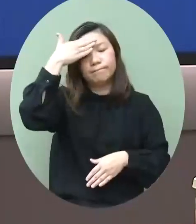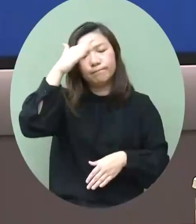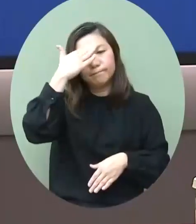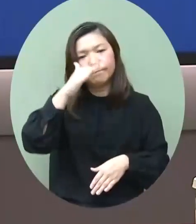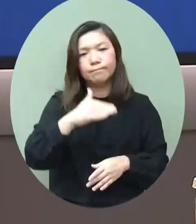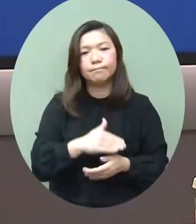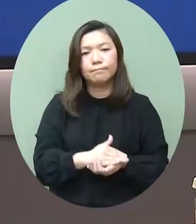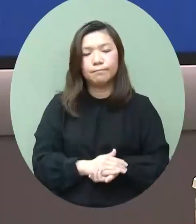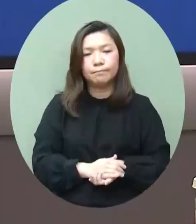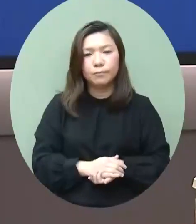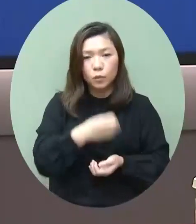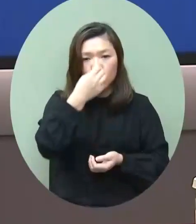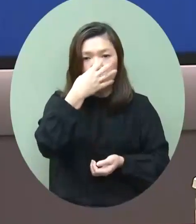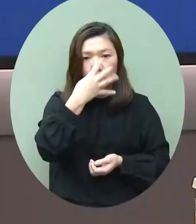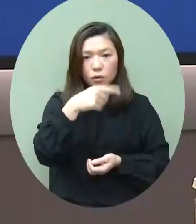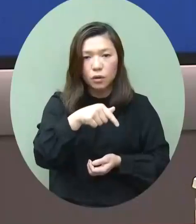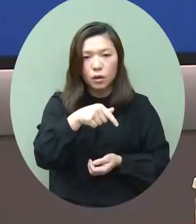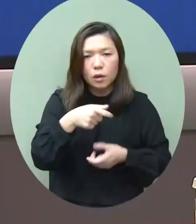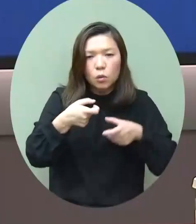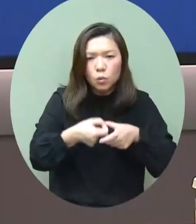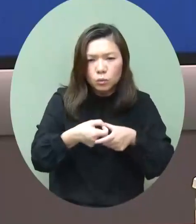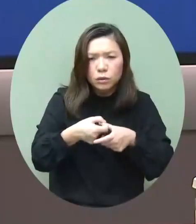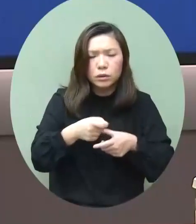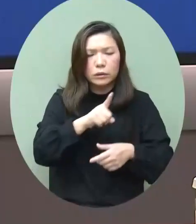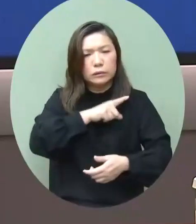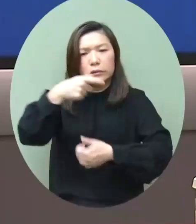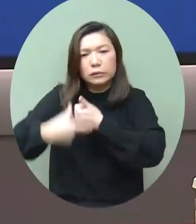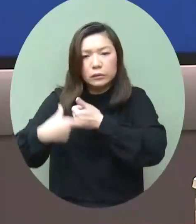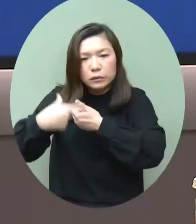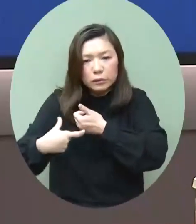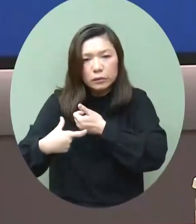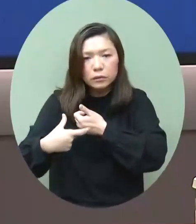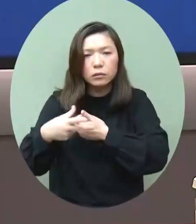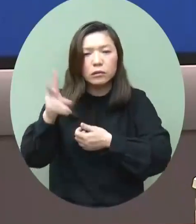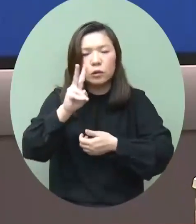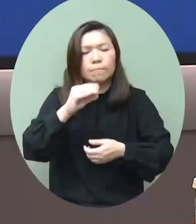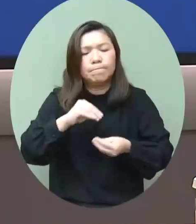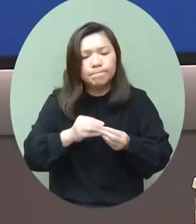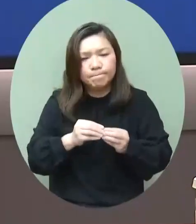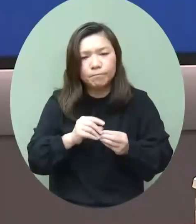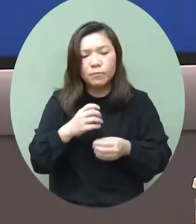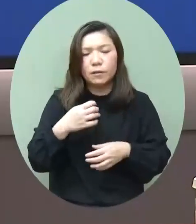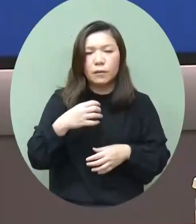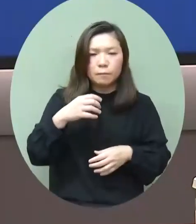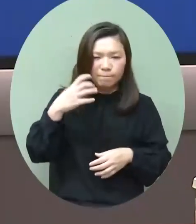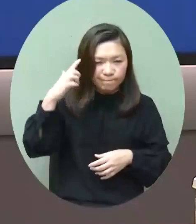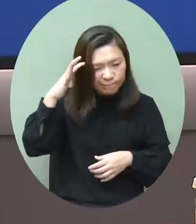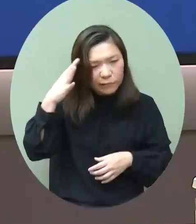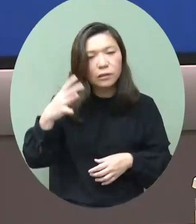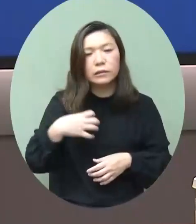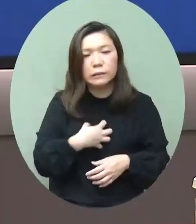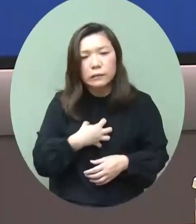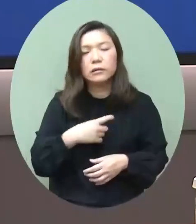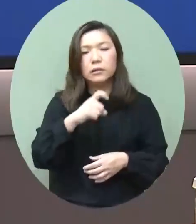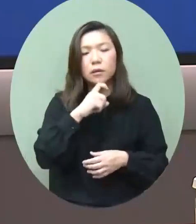在香港的企業個人都是有很多焦慮 有很多關注近日